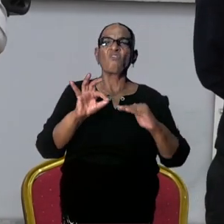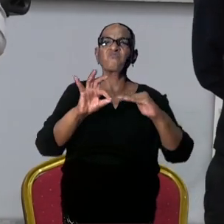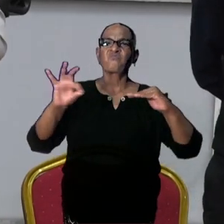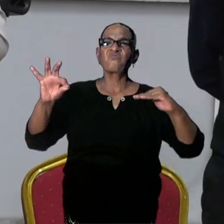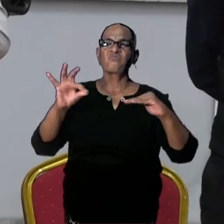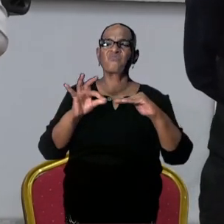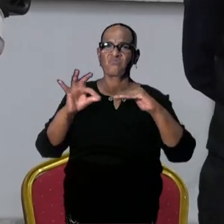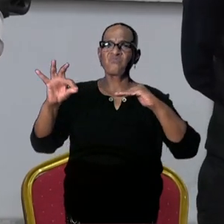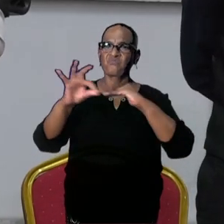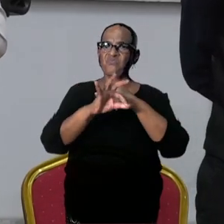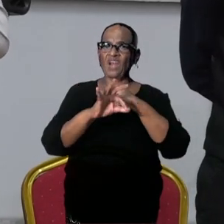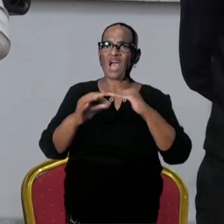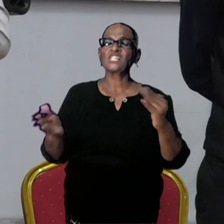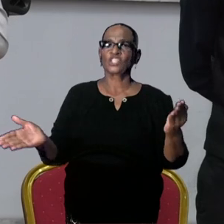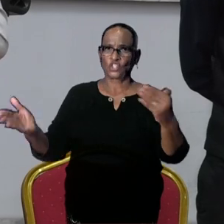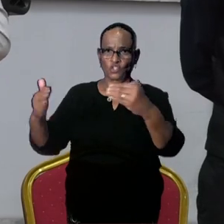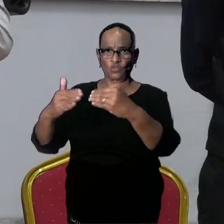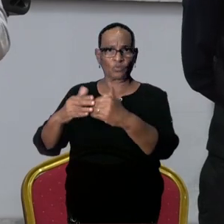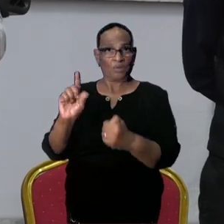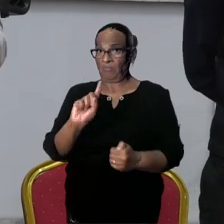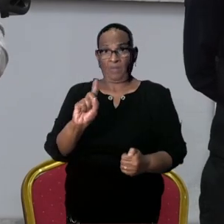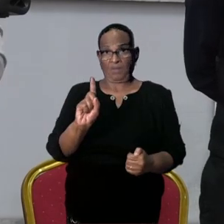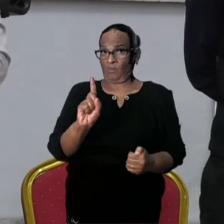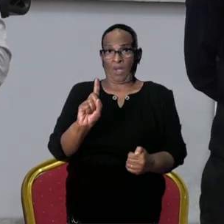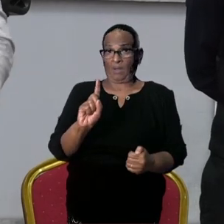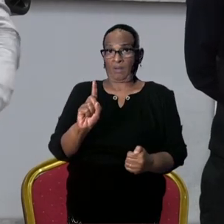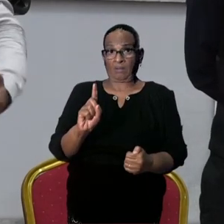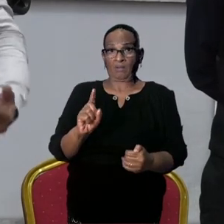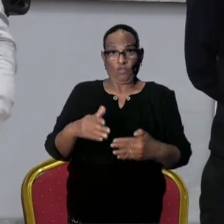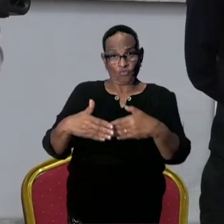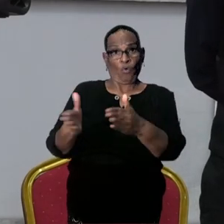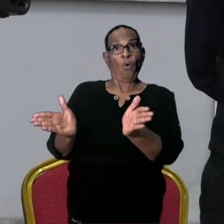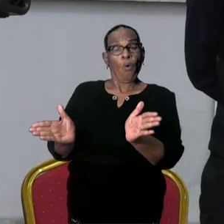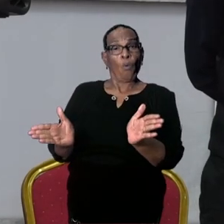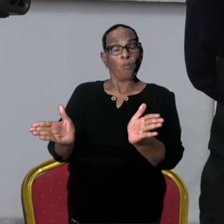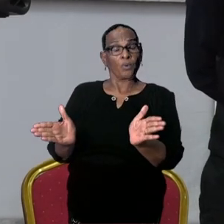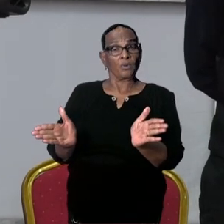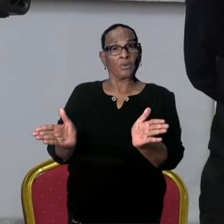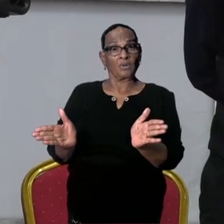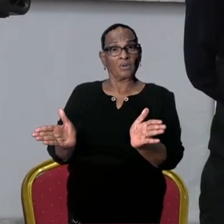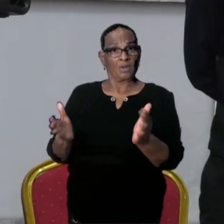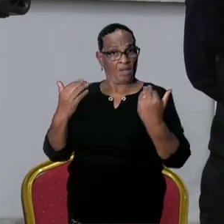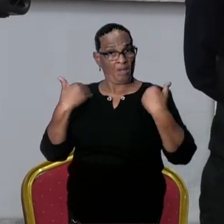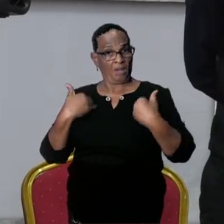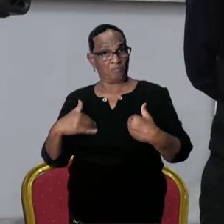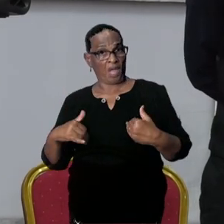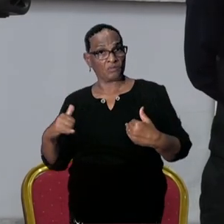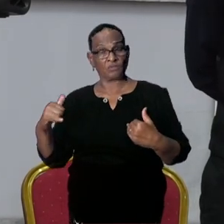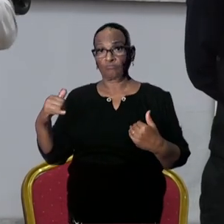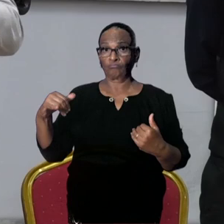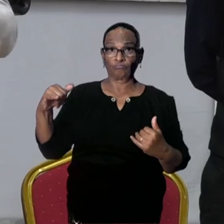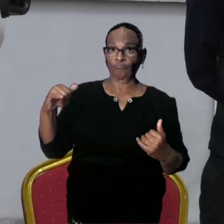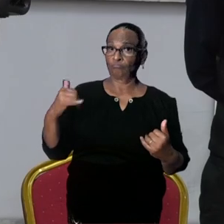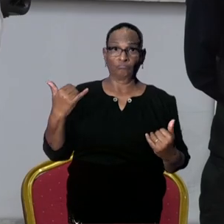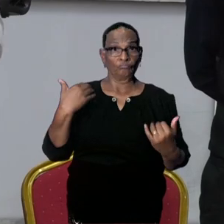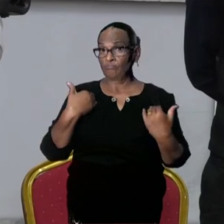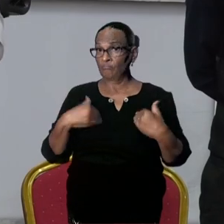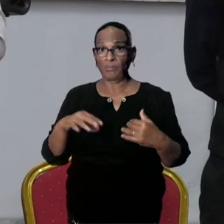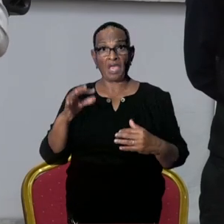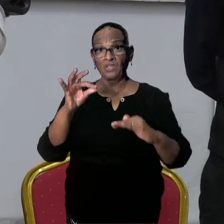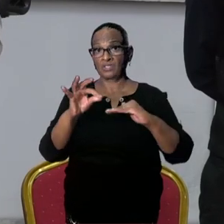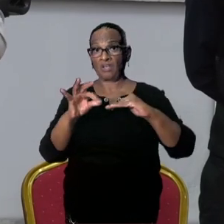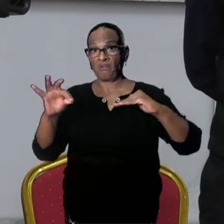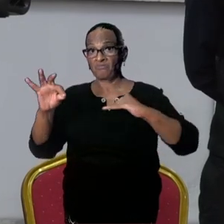Maar dat is niet waar. Er wordt aangegeven dat de grens is uitgebreid. Dus mensen kunnen vanuit alle kanten